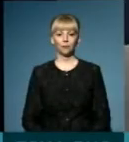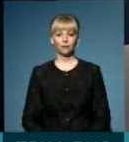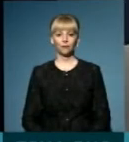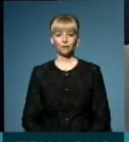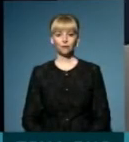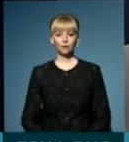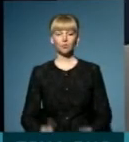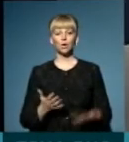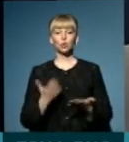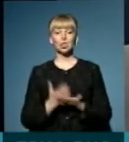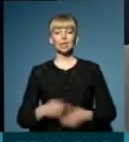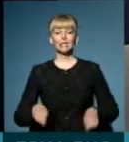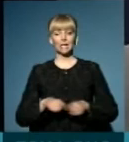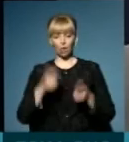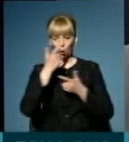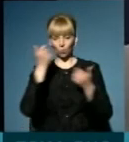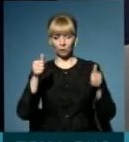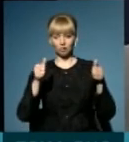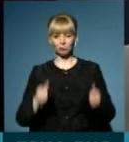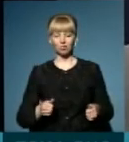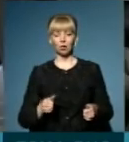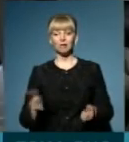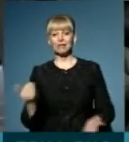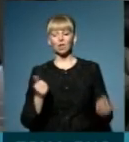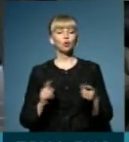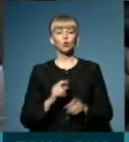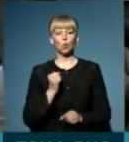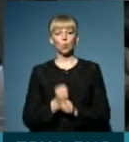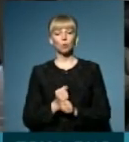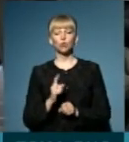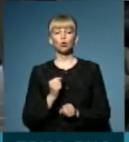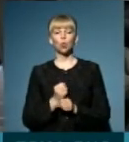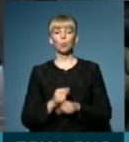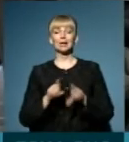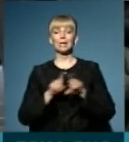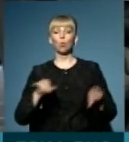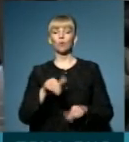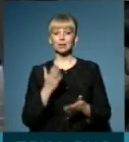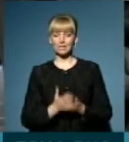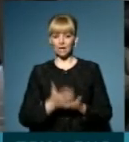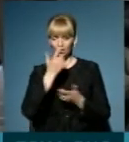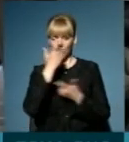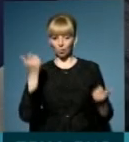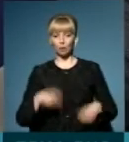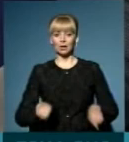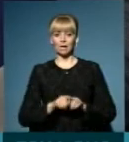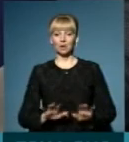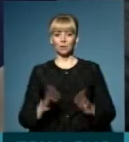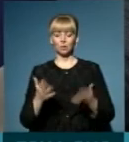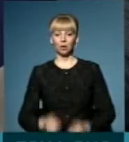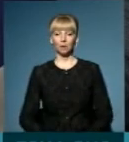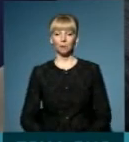Отже, якщо є такі оголошення, такі заклики, що робити і що робить департамент, у вас є інформація про такі випадки?